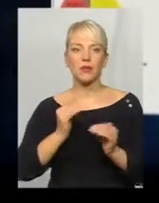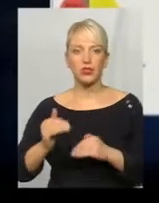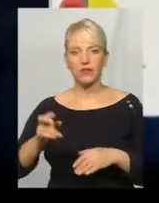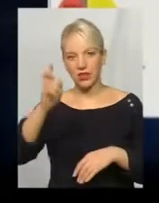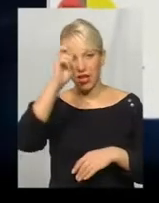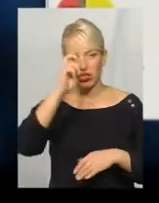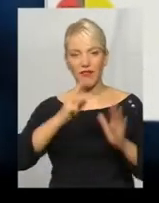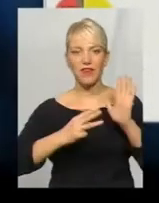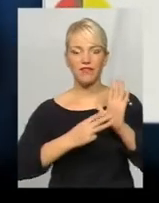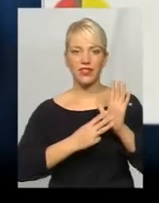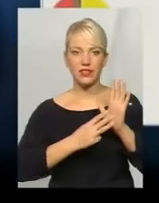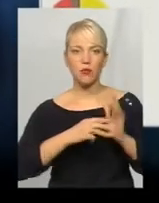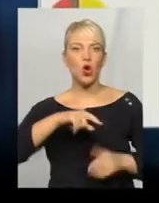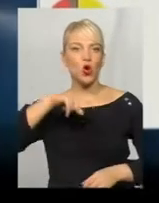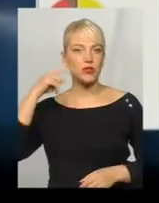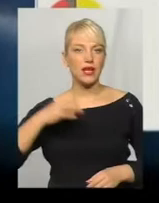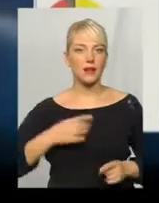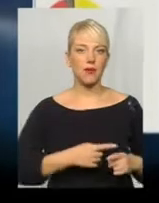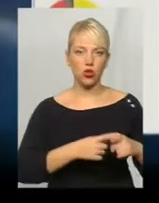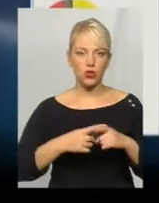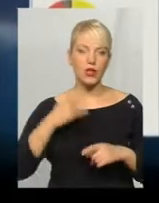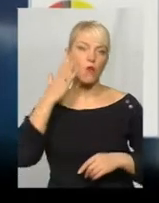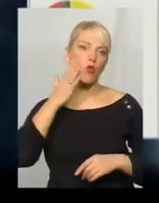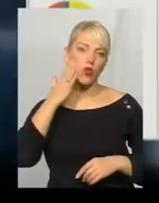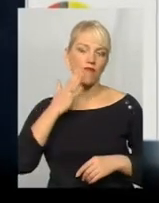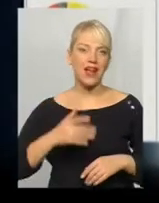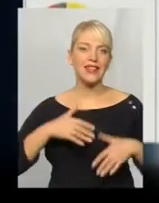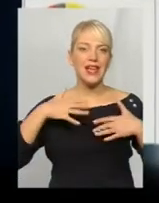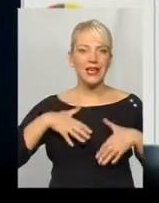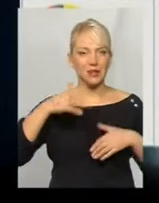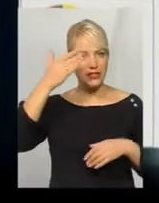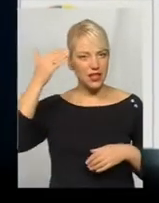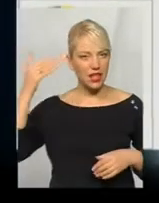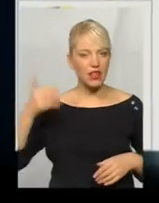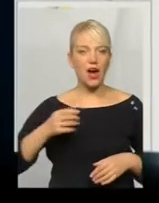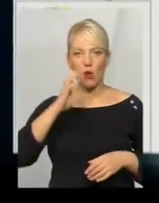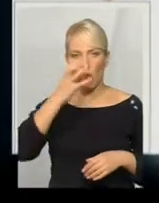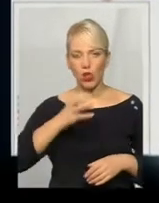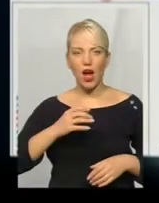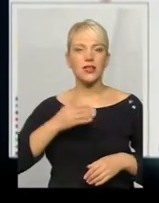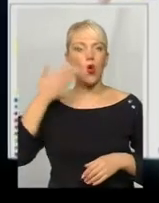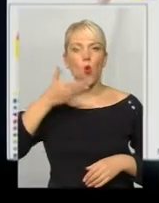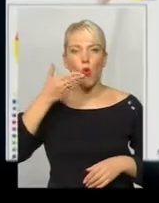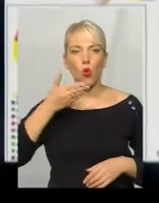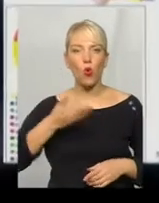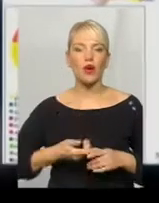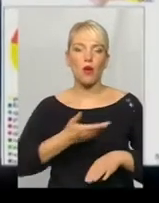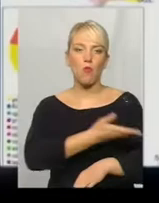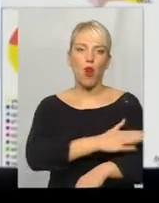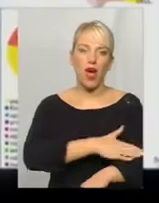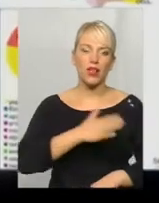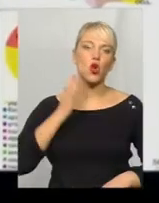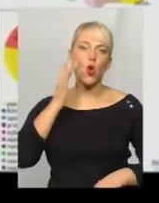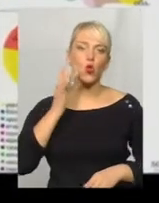в державі вісім – росіяни, білоруси, молдавани, кримські татари, болгари, угорці, румуни та поляки. Представники